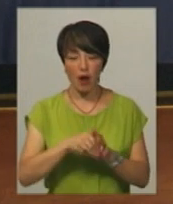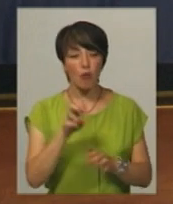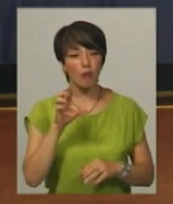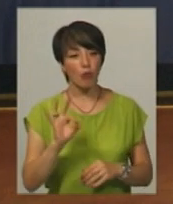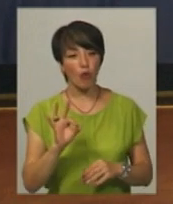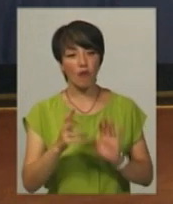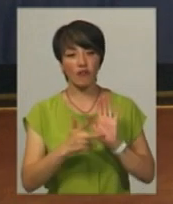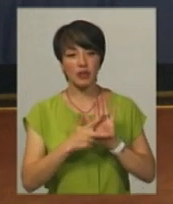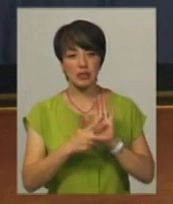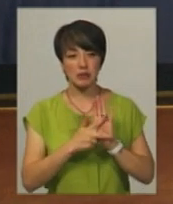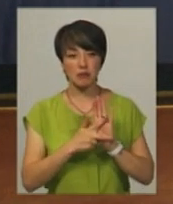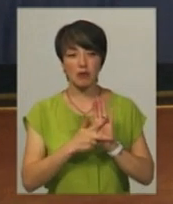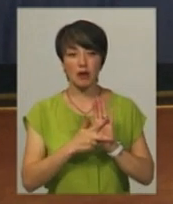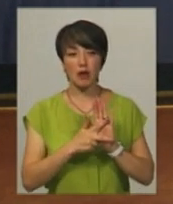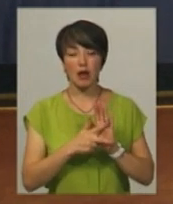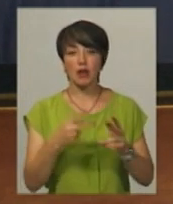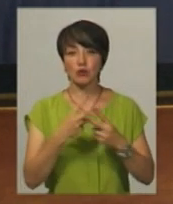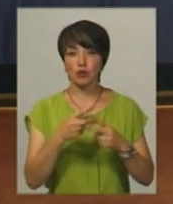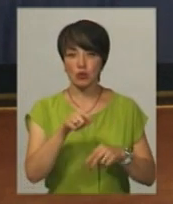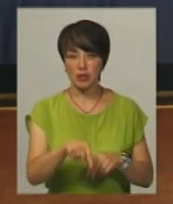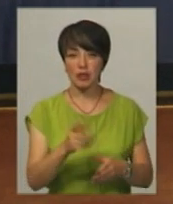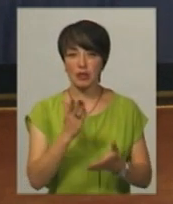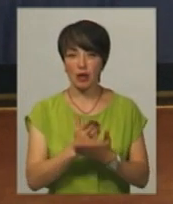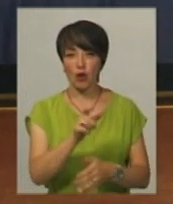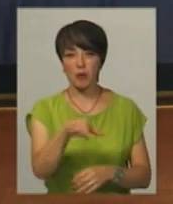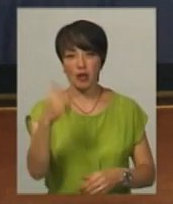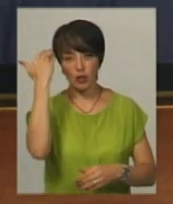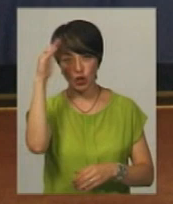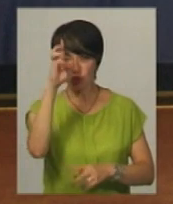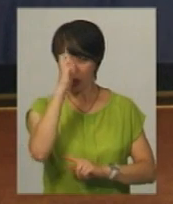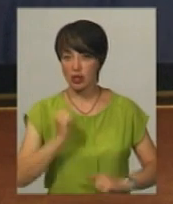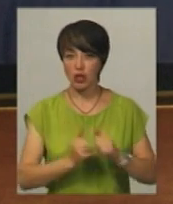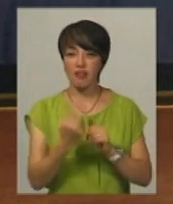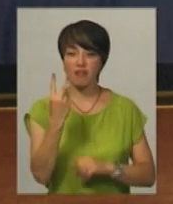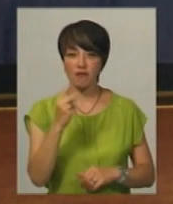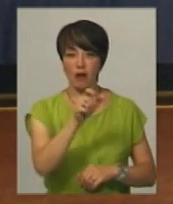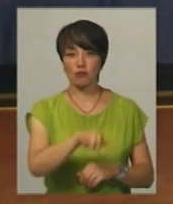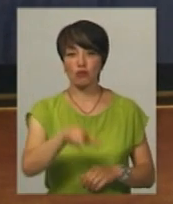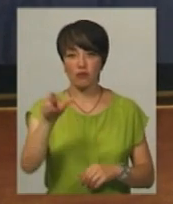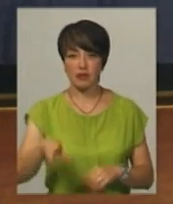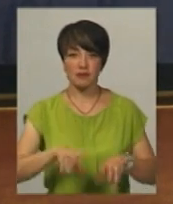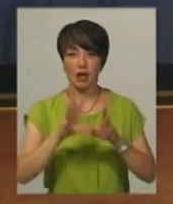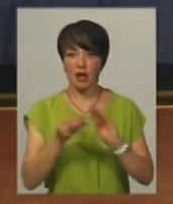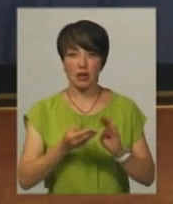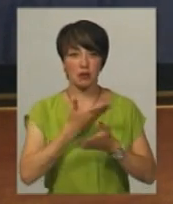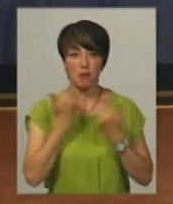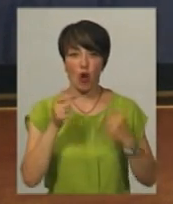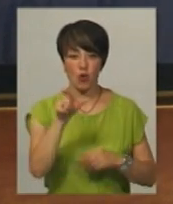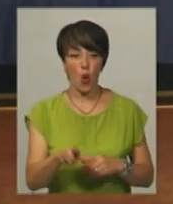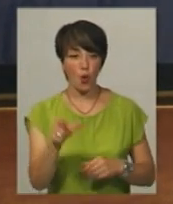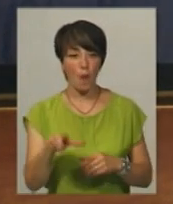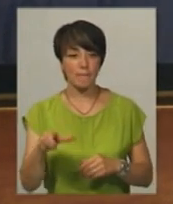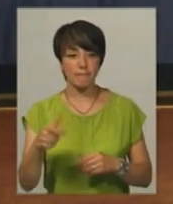8 засуджених відбуває покарання, які є громадянами інших держав, а 2 засуджених взагалі не мають громадянств.